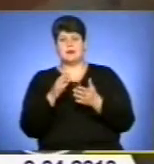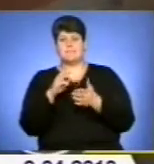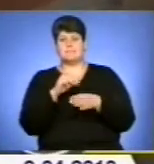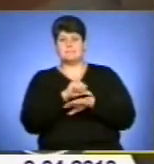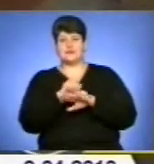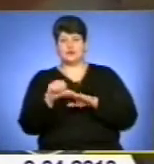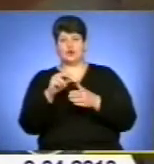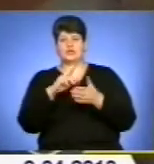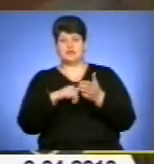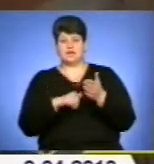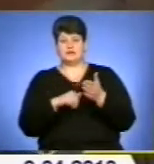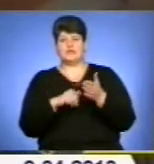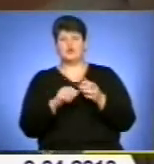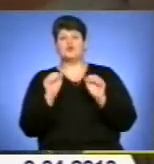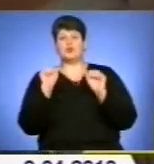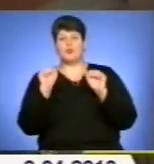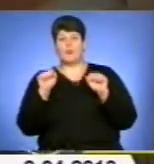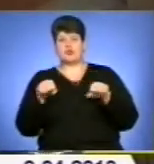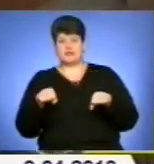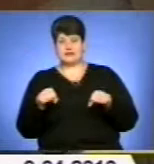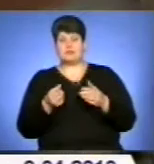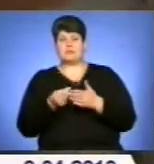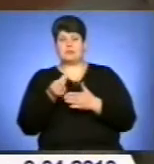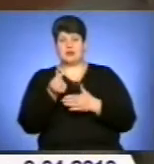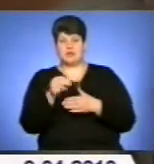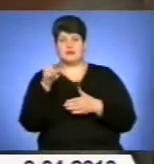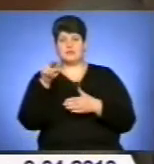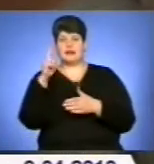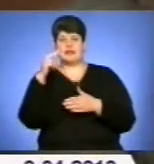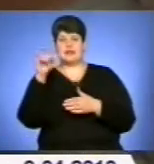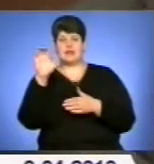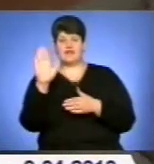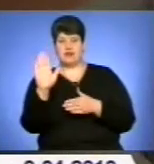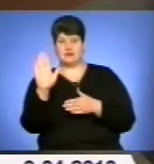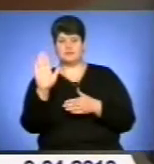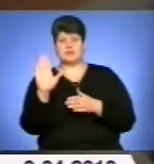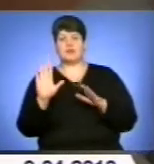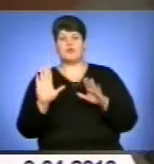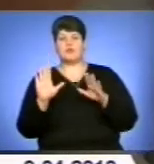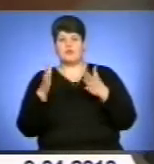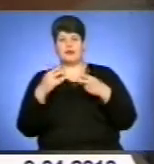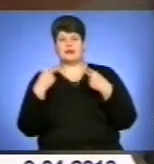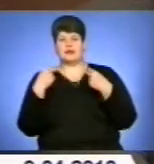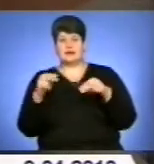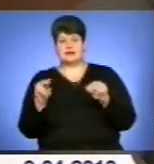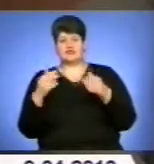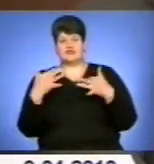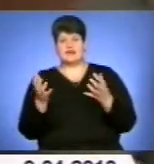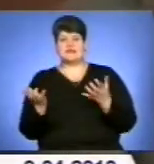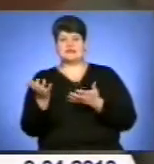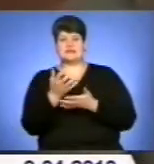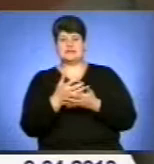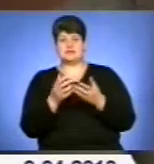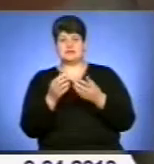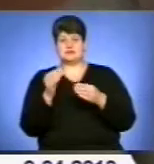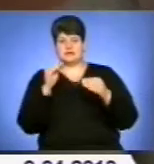регулювання щодо можливості сплати ПДВ по моменту реалізації вже зібраної техніки